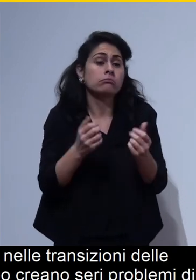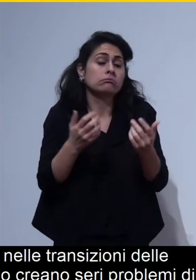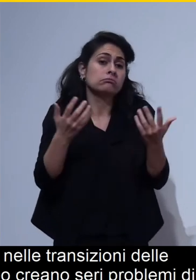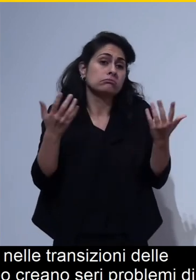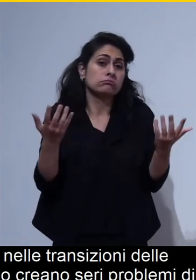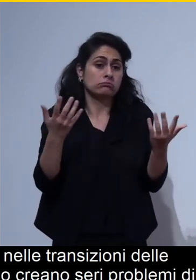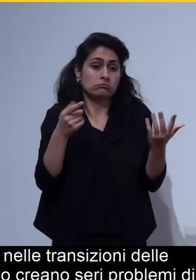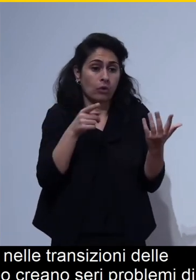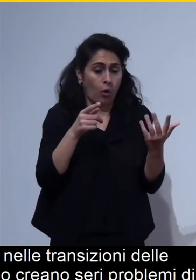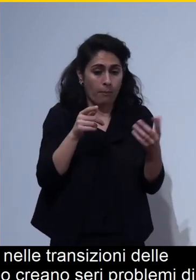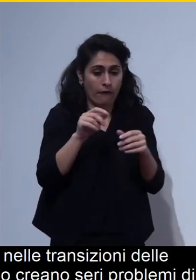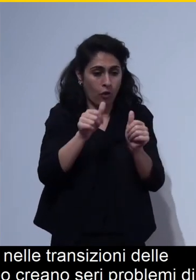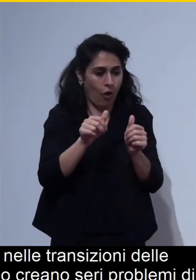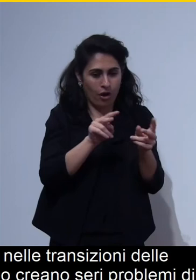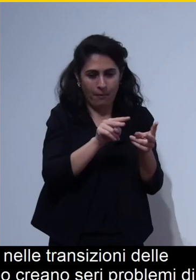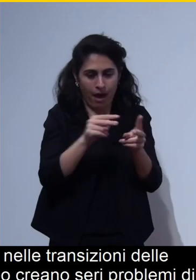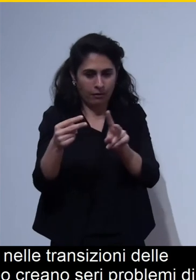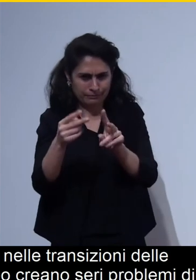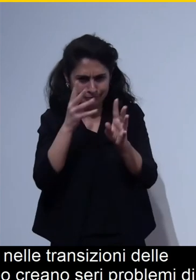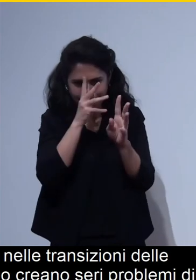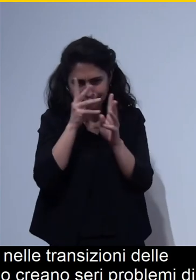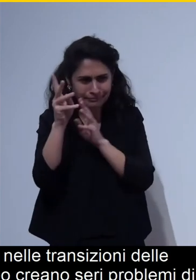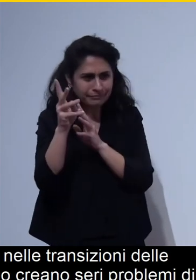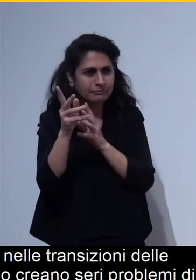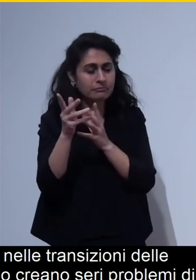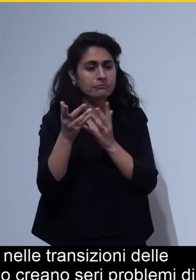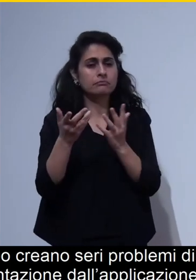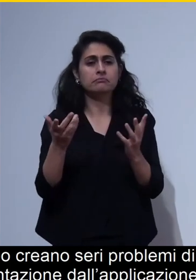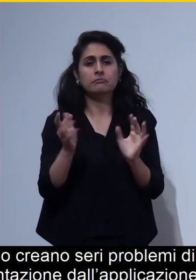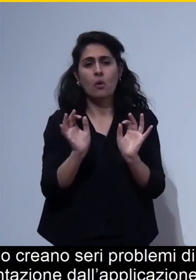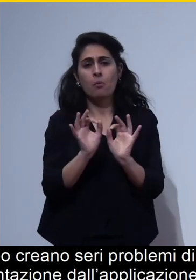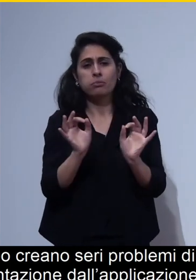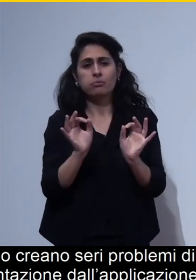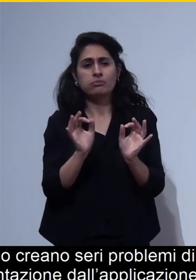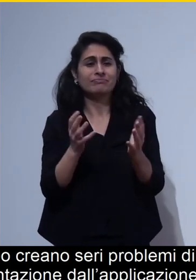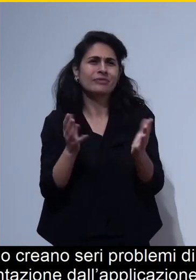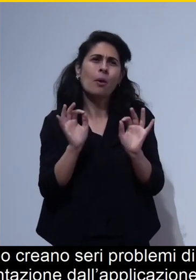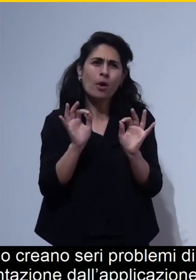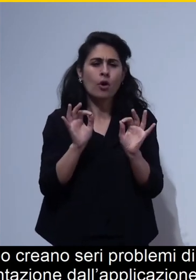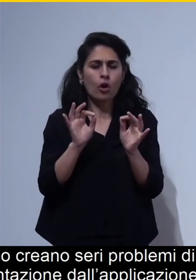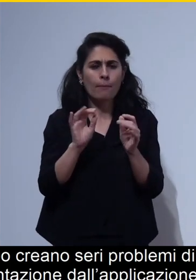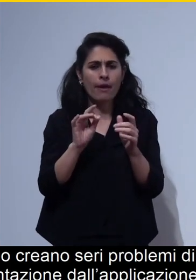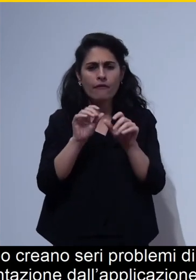male o diciamo crea proprio dei problemi di interazione,